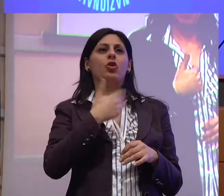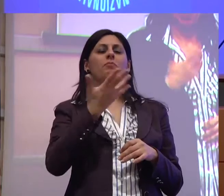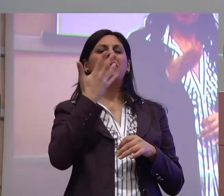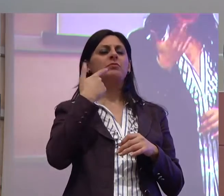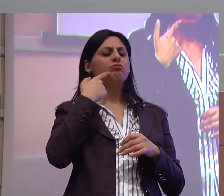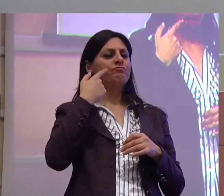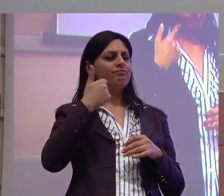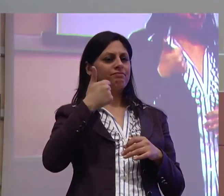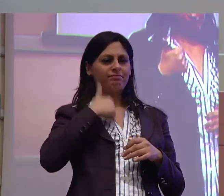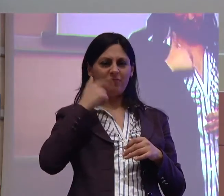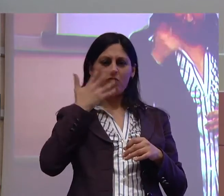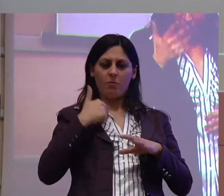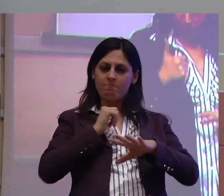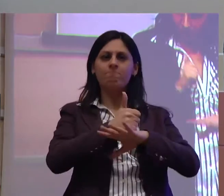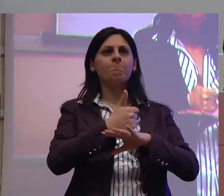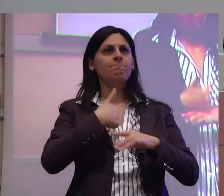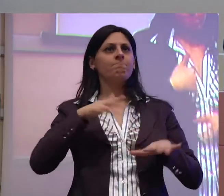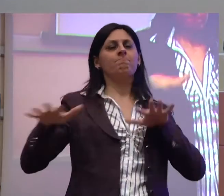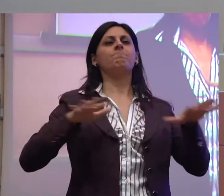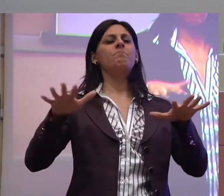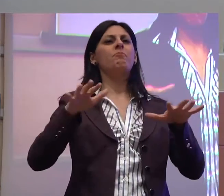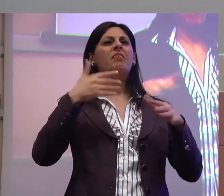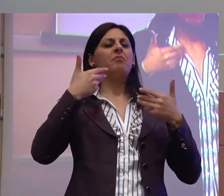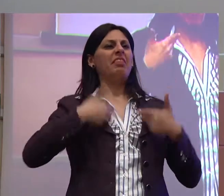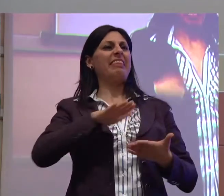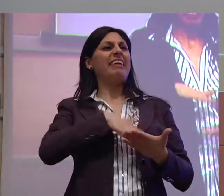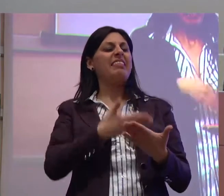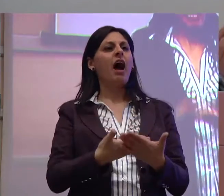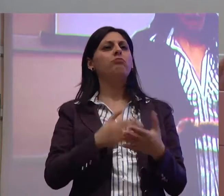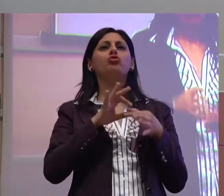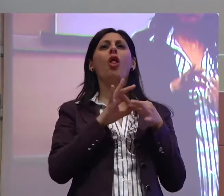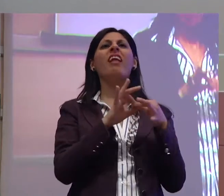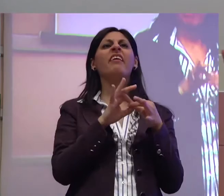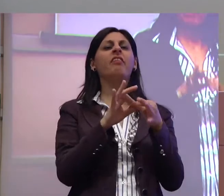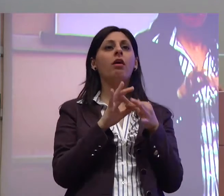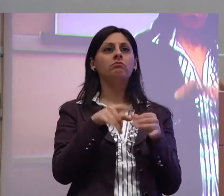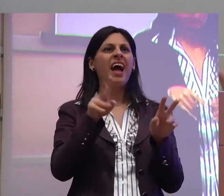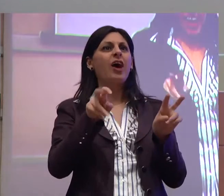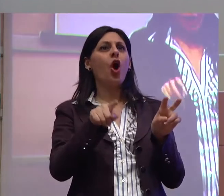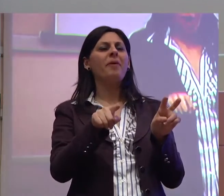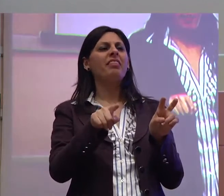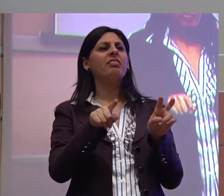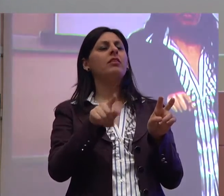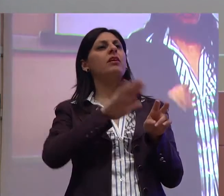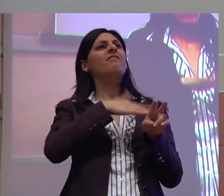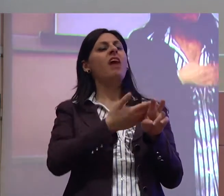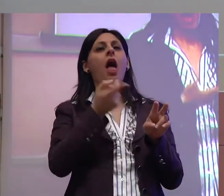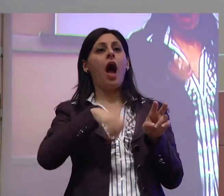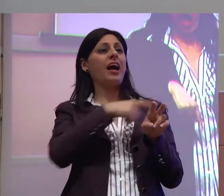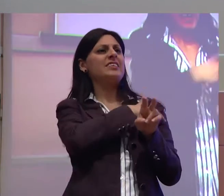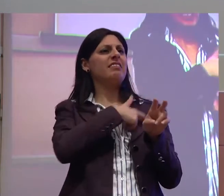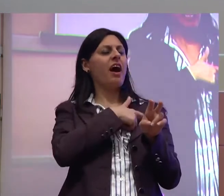'autodeterminazione, la dignità, la solidarietà. Tutti temi che ci tengono uniti anche come organizzazioni